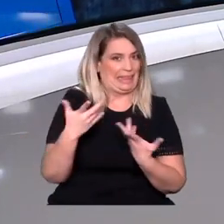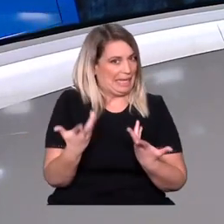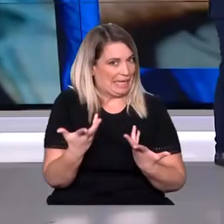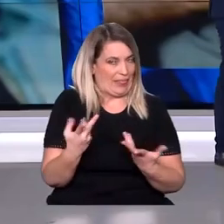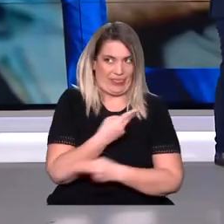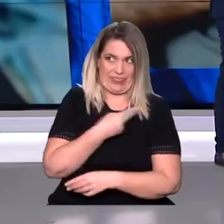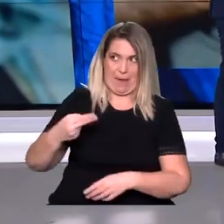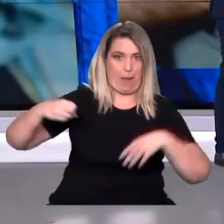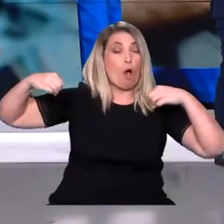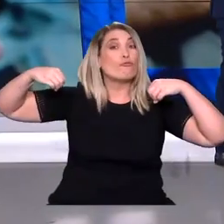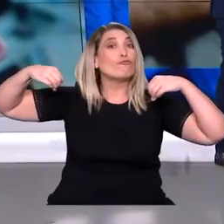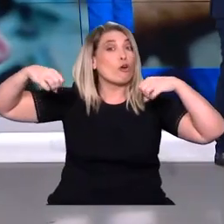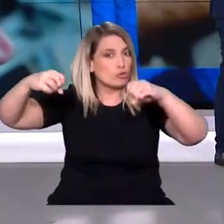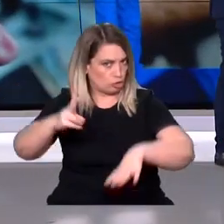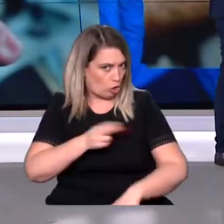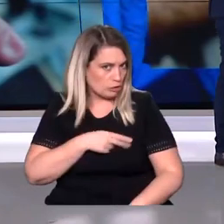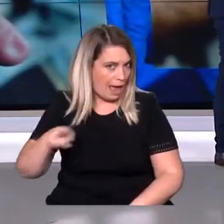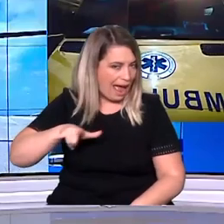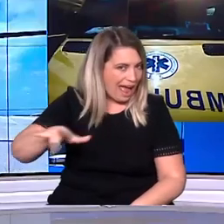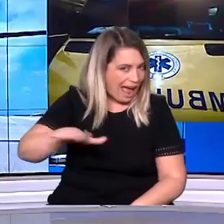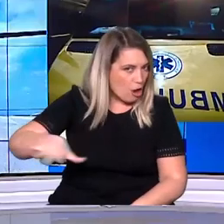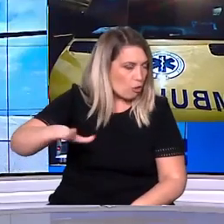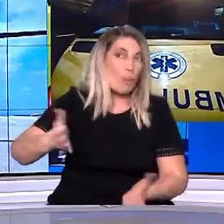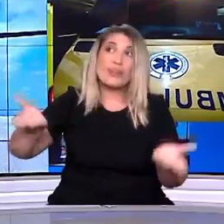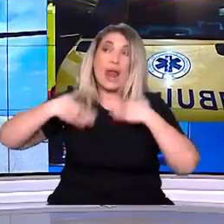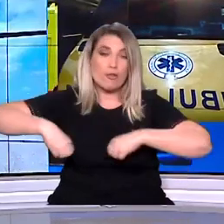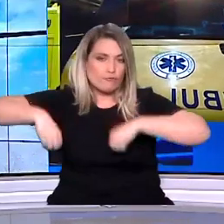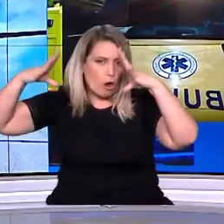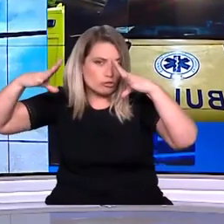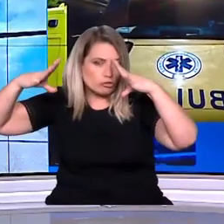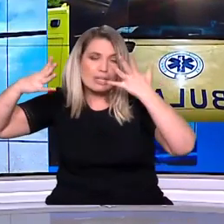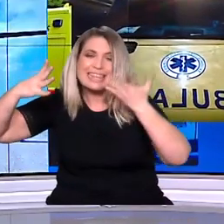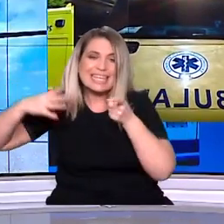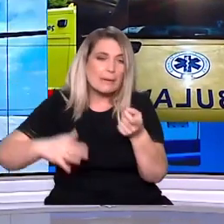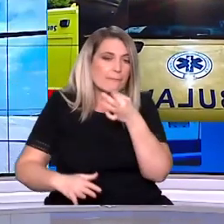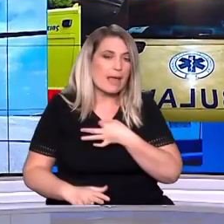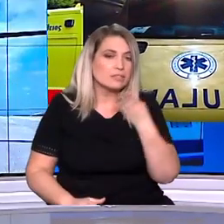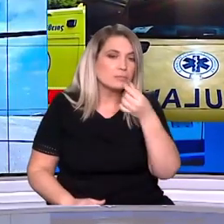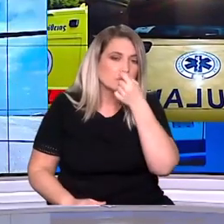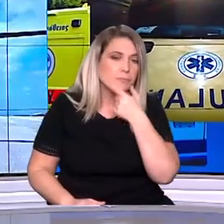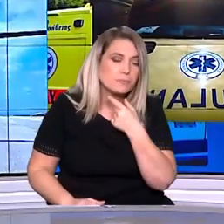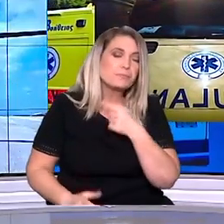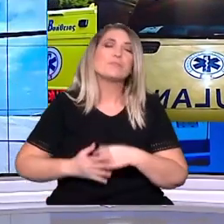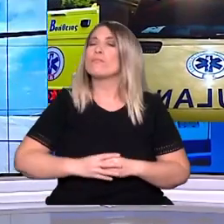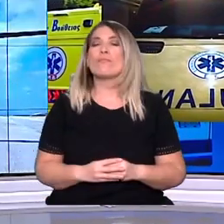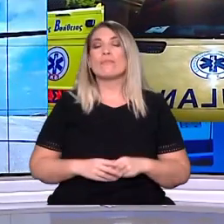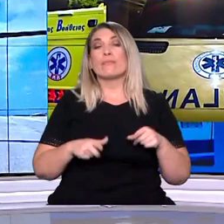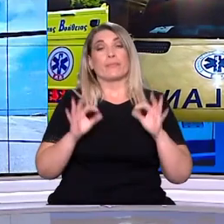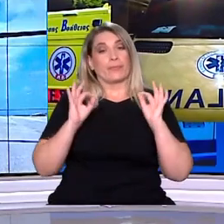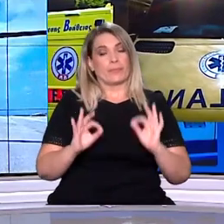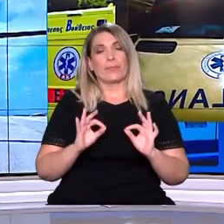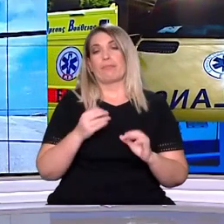το σύστημα φωτισμού του αεροδρομίου. Για πες μας τώρα, τι έχει γίνει. Λοιπόν, σύμφωνα με τις πηγές μου στην πολεμική αεροπορία, η κωδική,